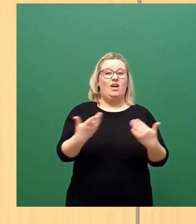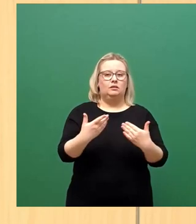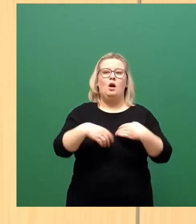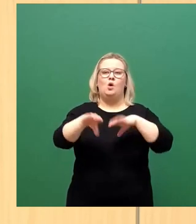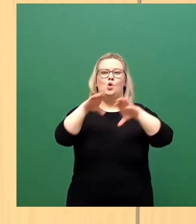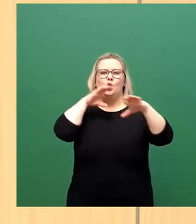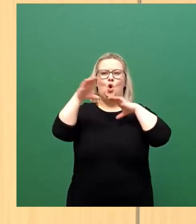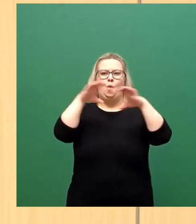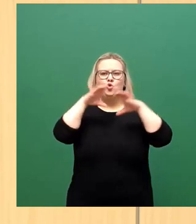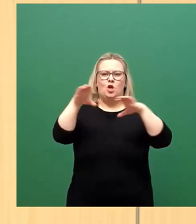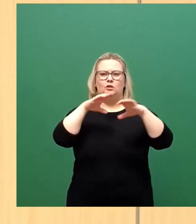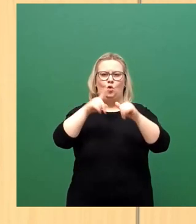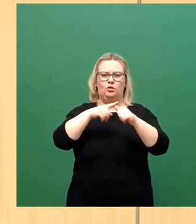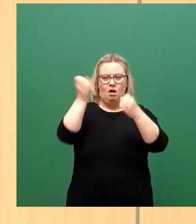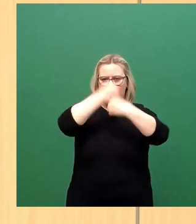zielgerichtet.